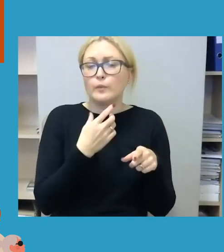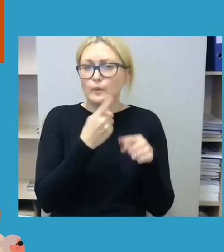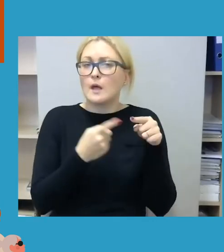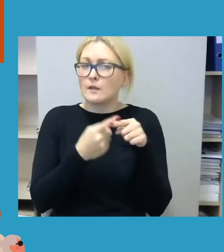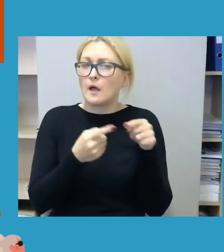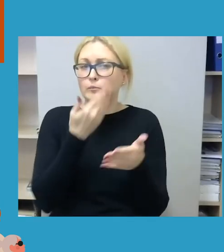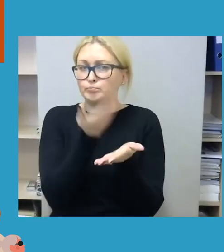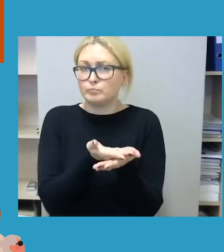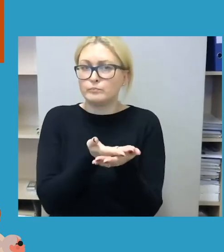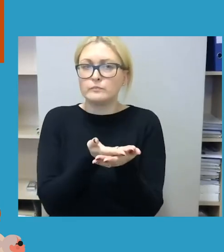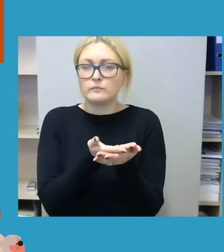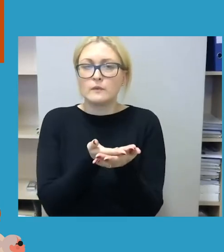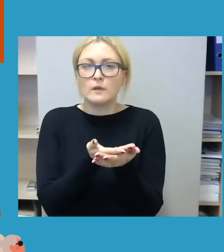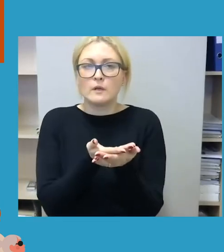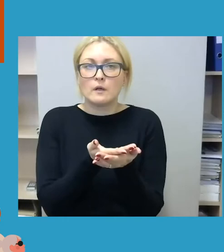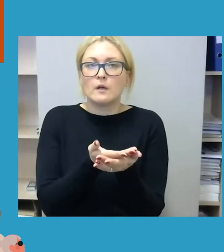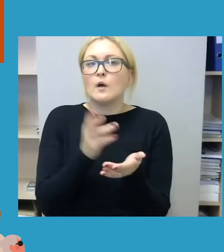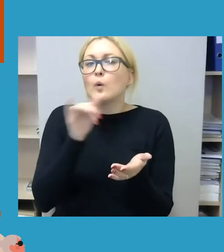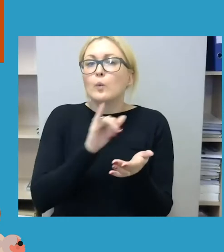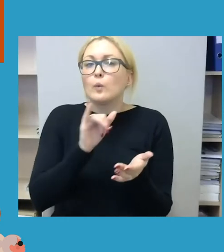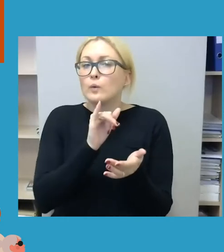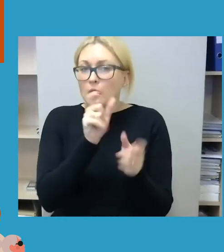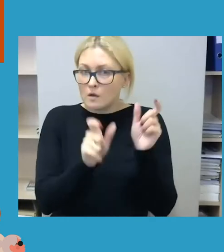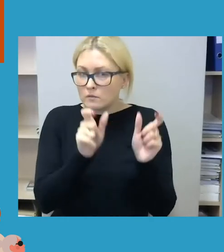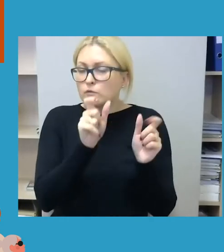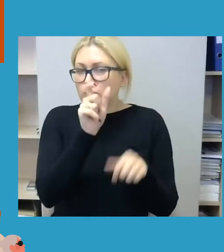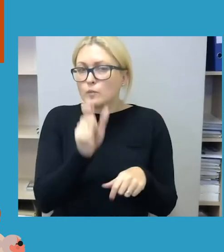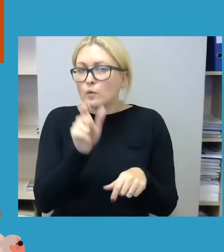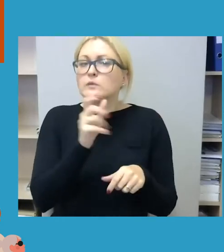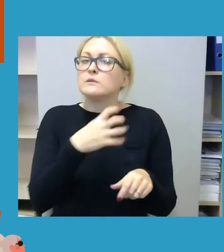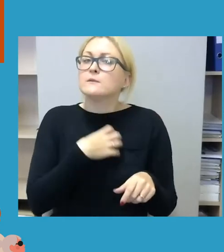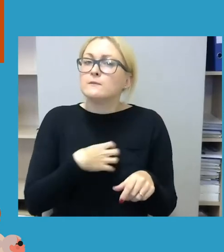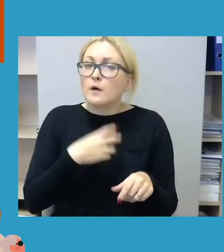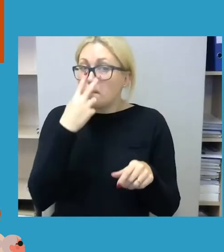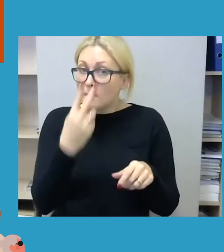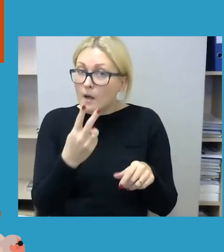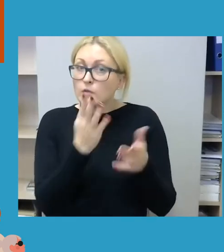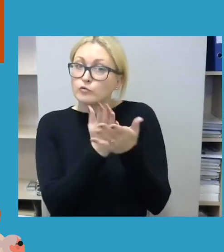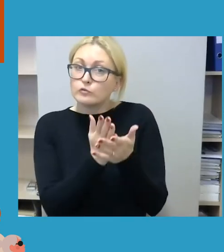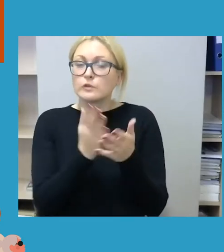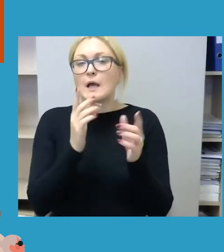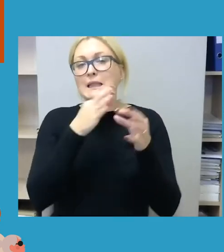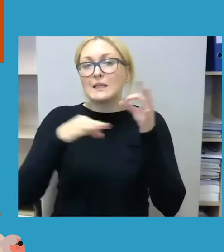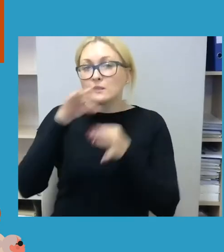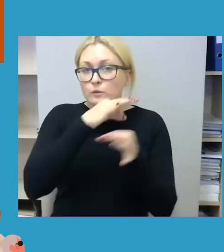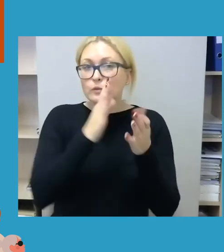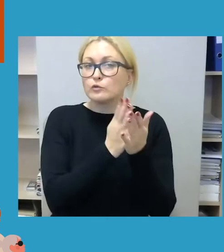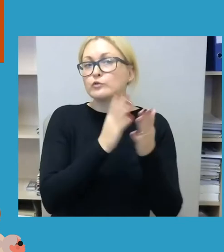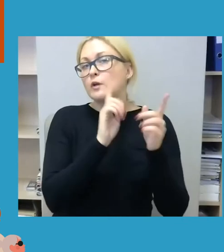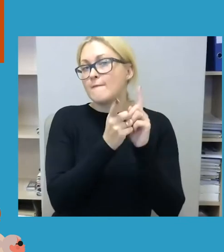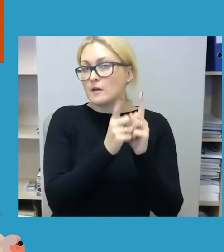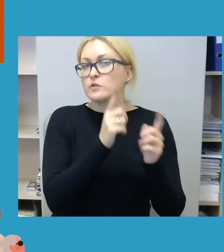Pirmiausia, namatyti, gal kam aktualu jau pastebėjau, kad diskusija yra verčiama į lietuvių gestų kalbą.